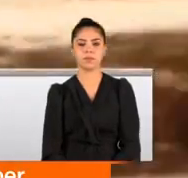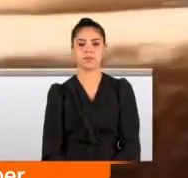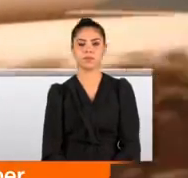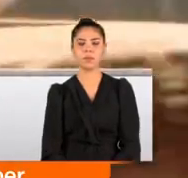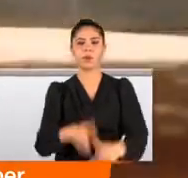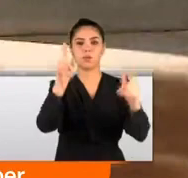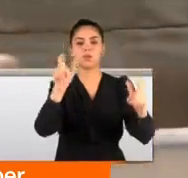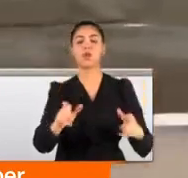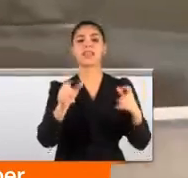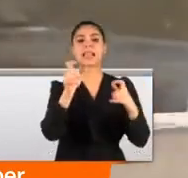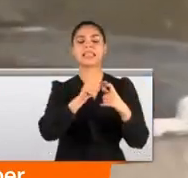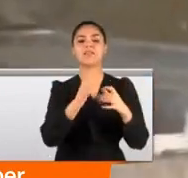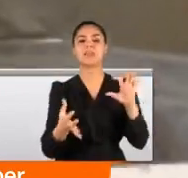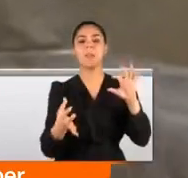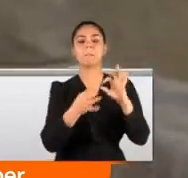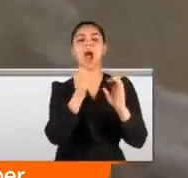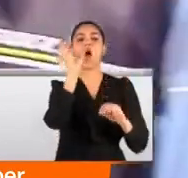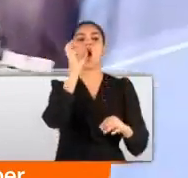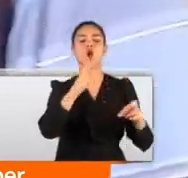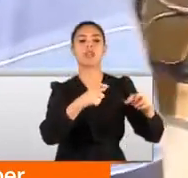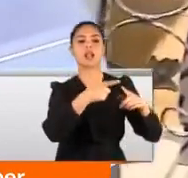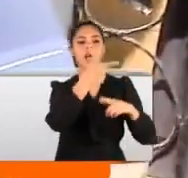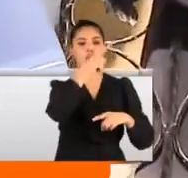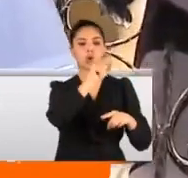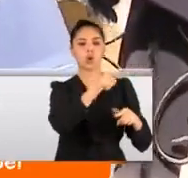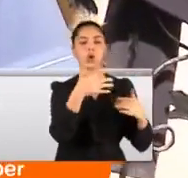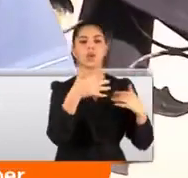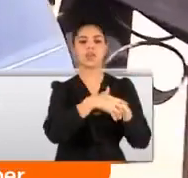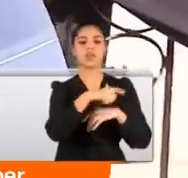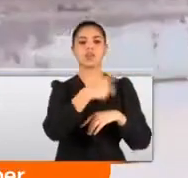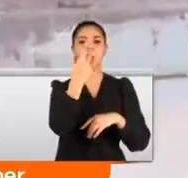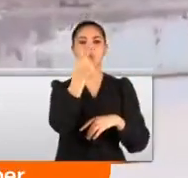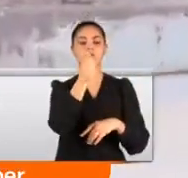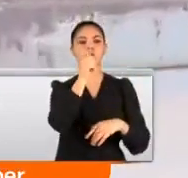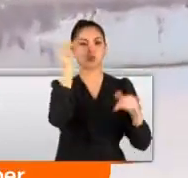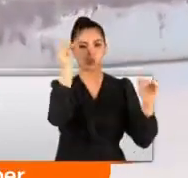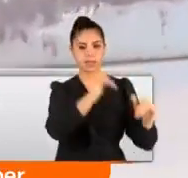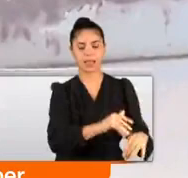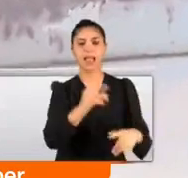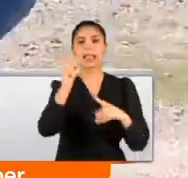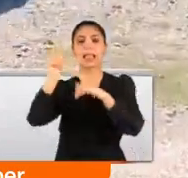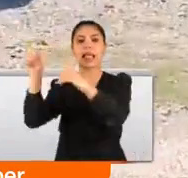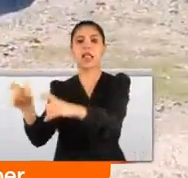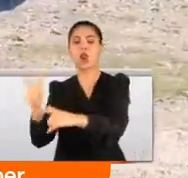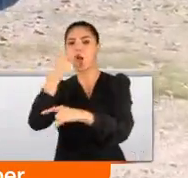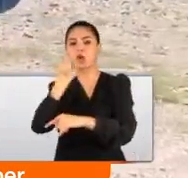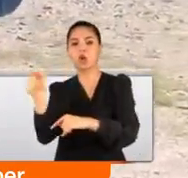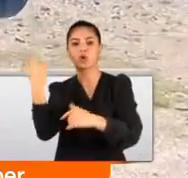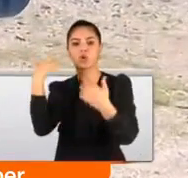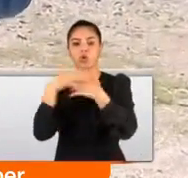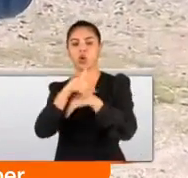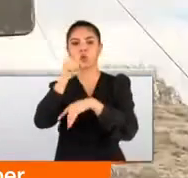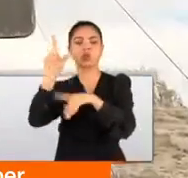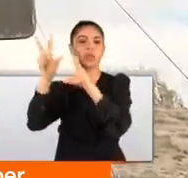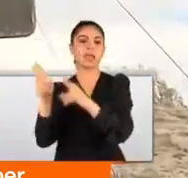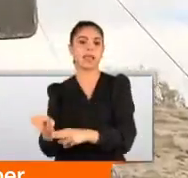Burası Sivrihisar'a bağlı ortaklar köyü. Gece saat 3 buçukta akmaya başladı. Burası da İlören köyü. Dün gece suyumuz